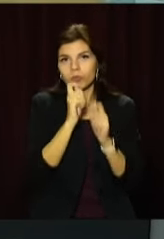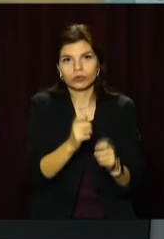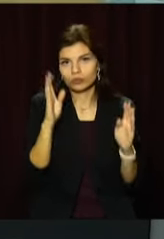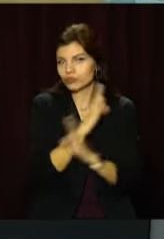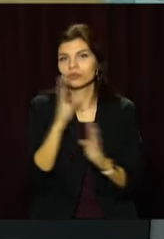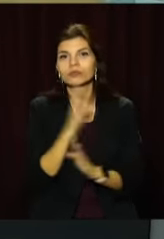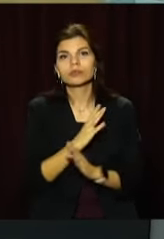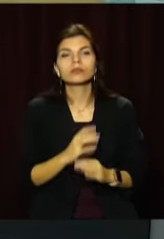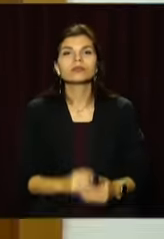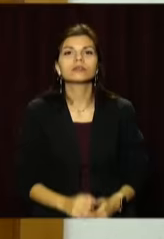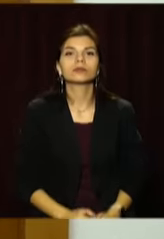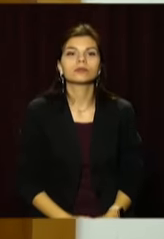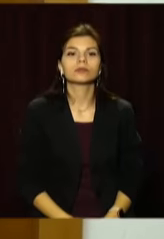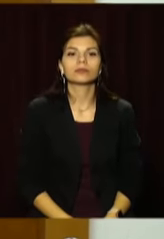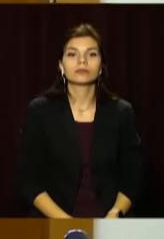долі.